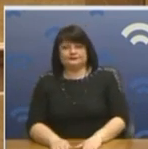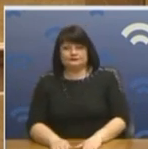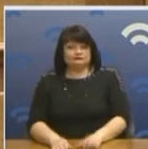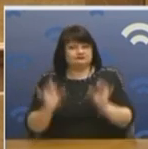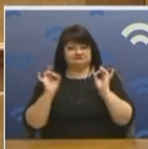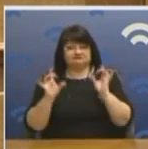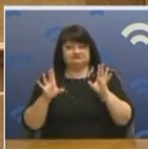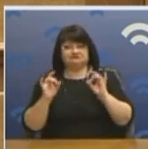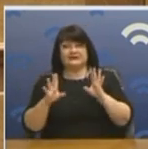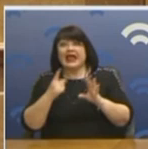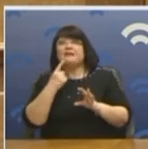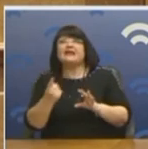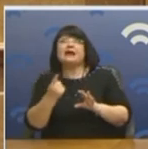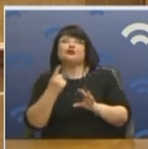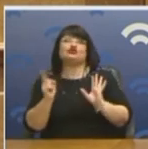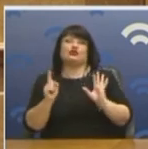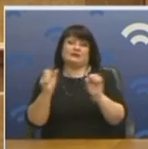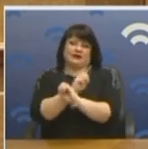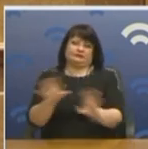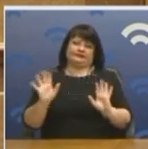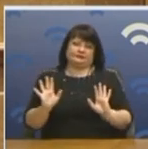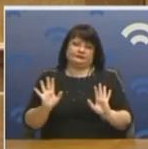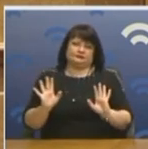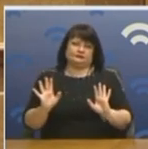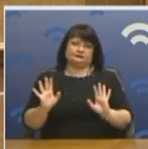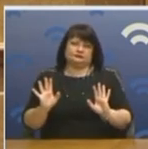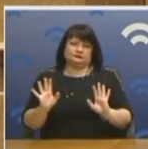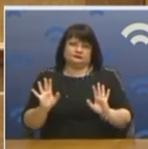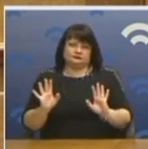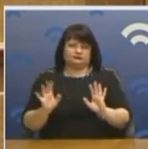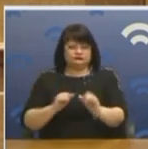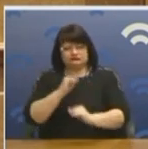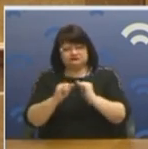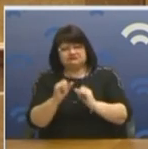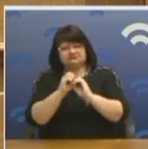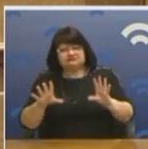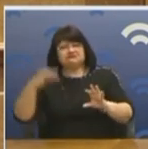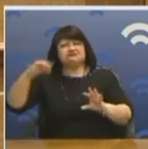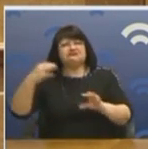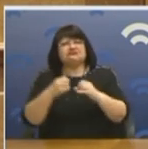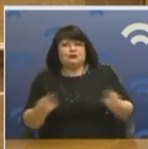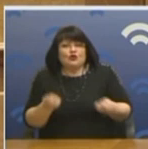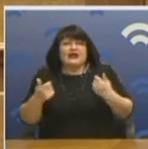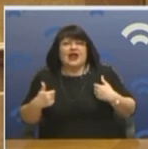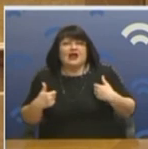με ανακοίνωση την οποία την παίζουν όλα τα σάντια της επιμείδησης βάρος μου για κάτι που δεν έγινε.